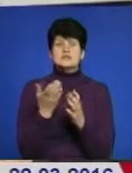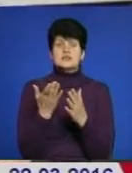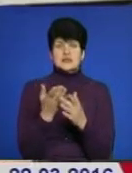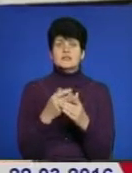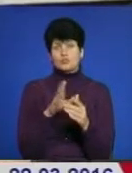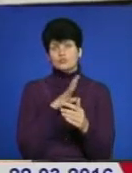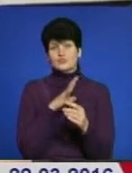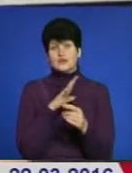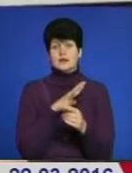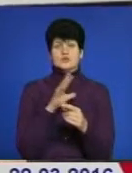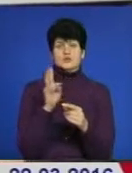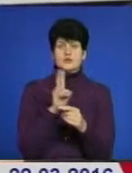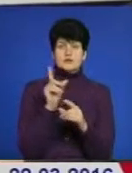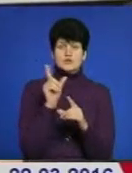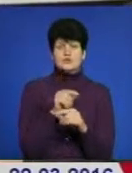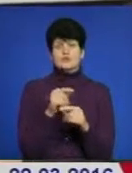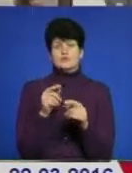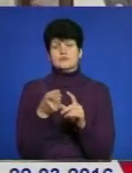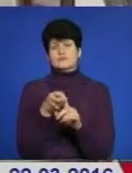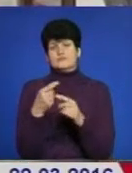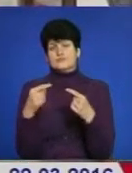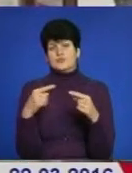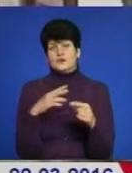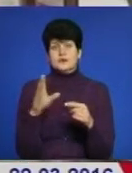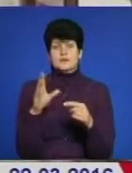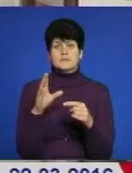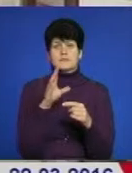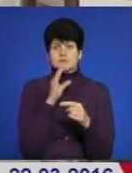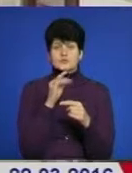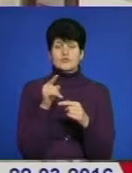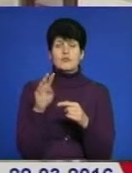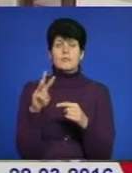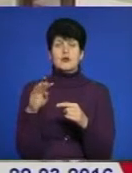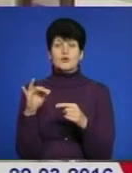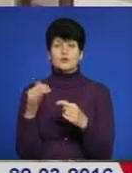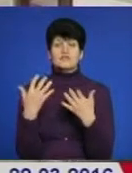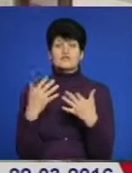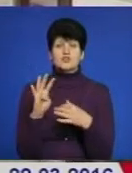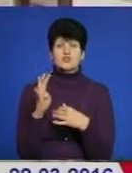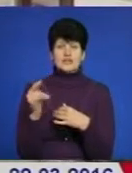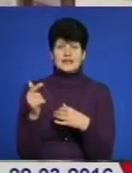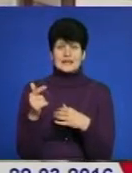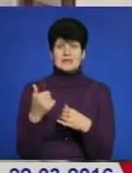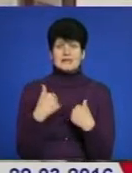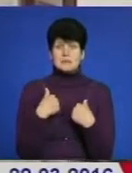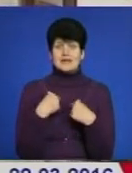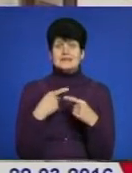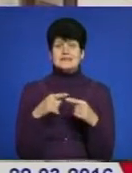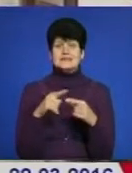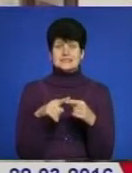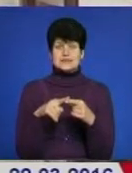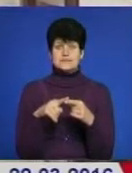тролейбус підходить, коли маршрутка, залежно, як воно буде. Я з міста Миколаїв, там вже вартість 4 гривні, тому для мене це,